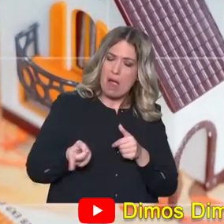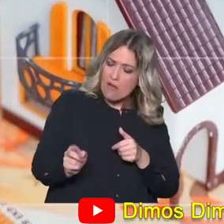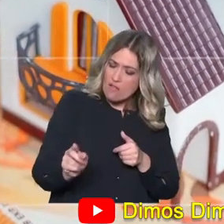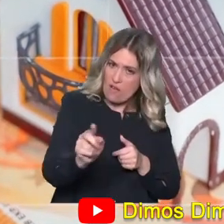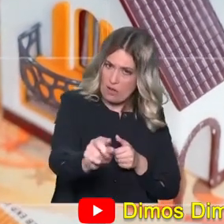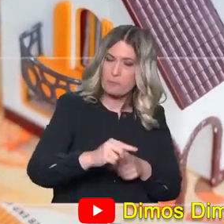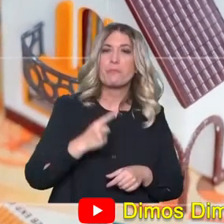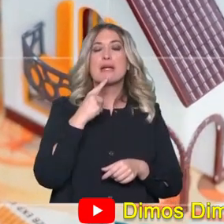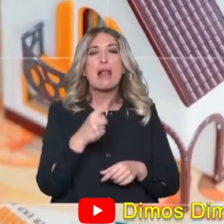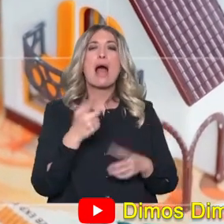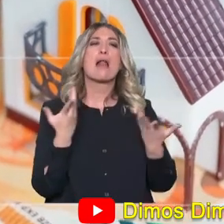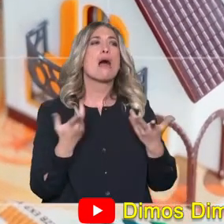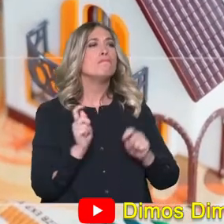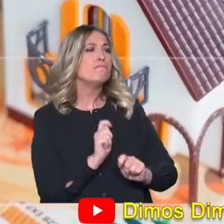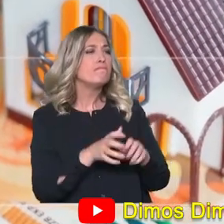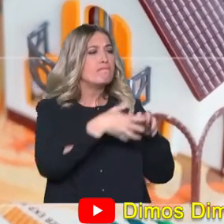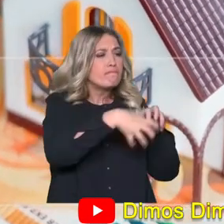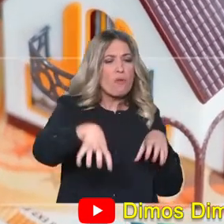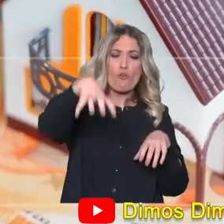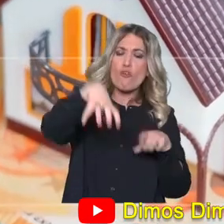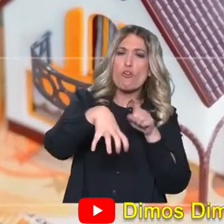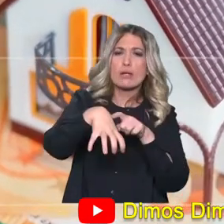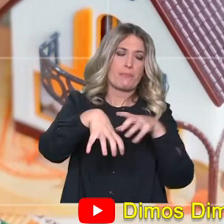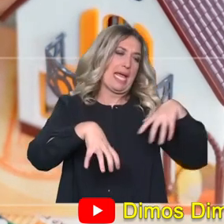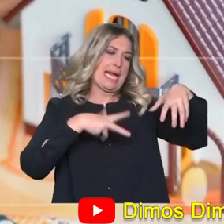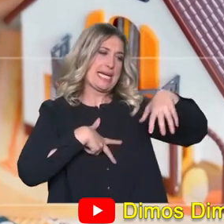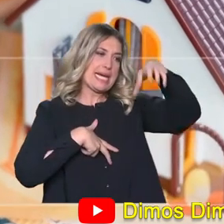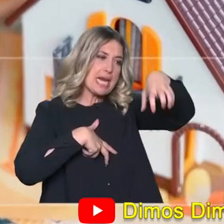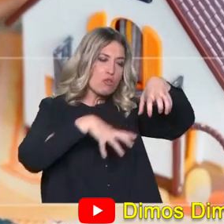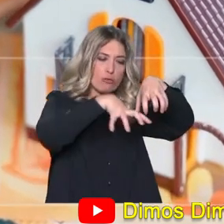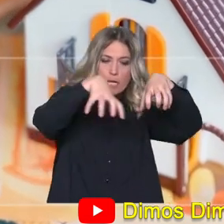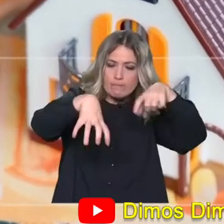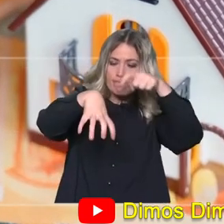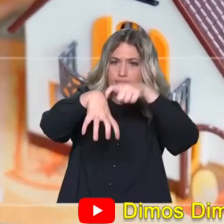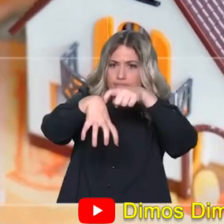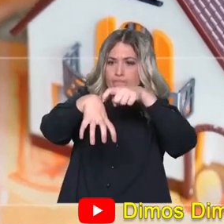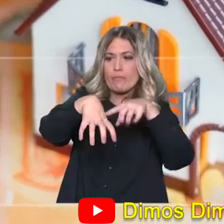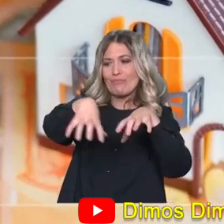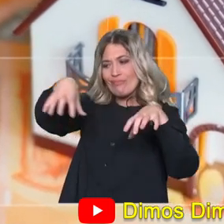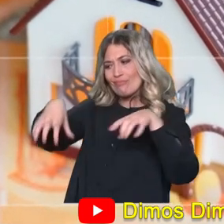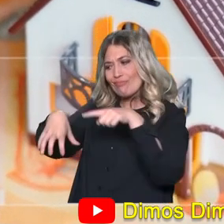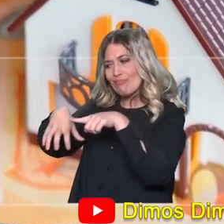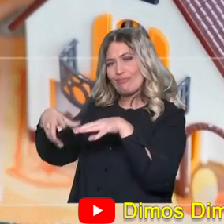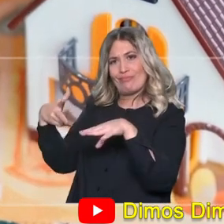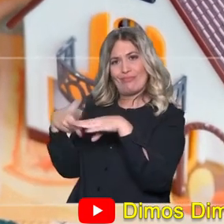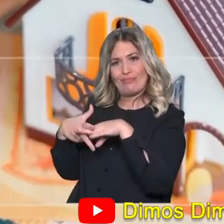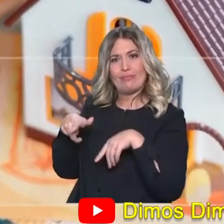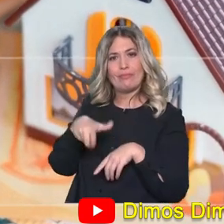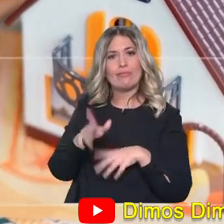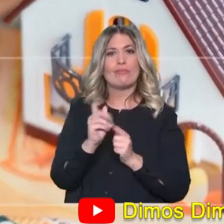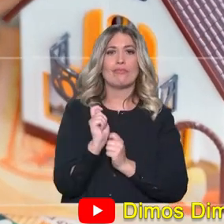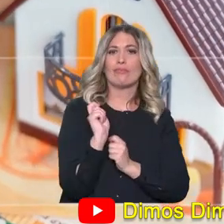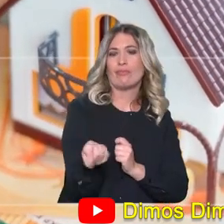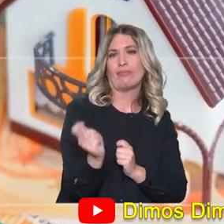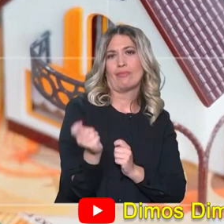Έλεγα ότι θα φτιάξουν νέα φορέα. Κράτος και φορείς, τράπεζες και φανς. Να πληρώνεις νίκη στο σπίτι σου στην Ουσία για να